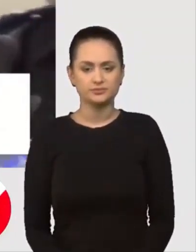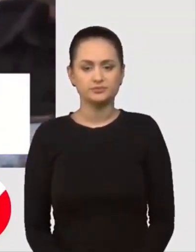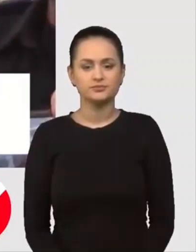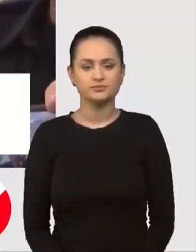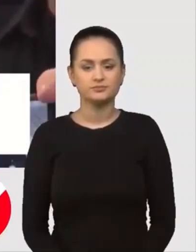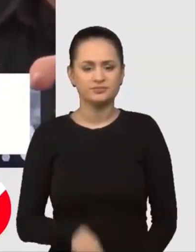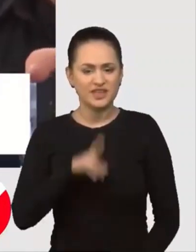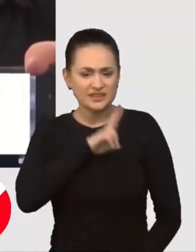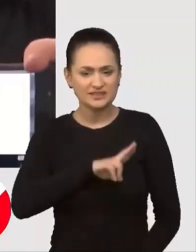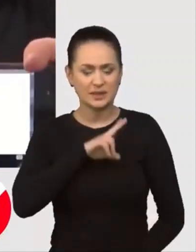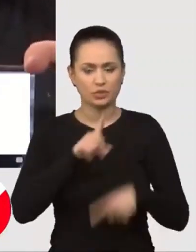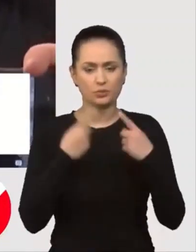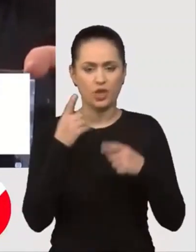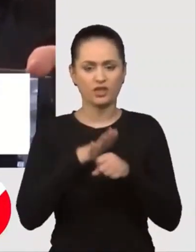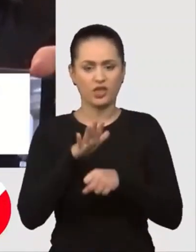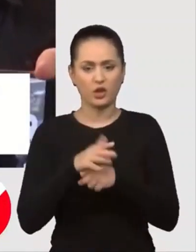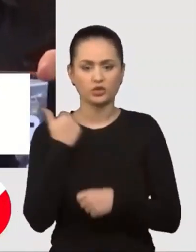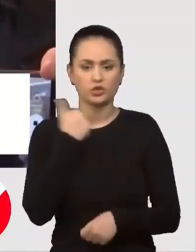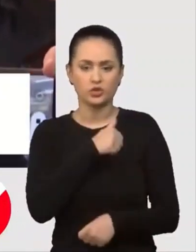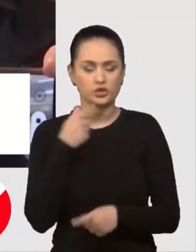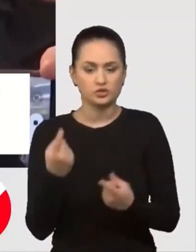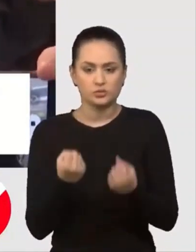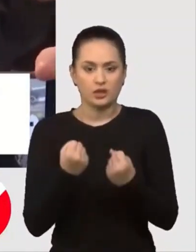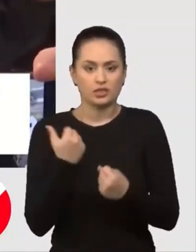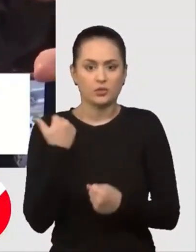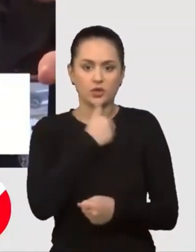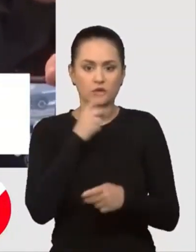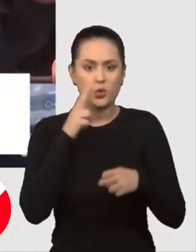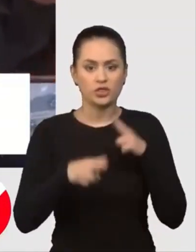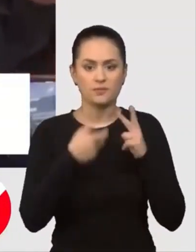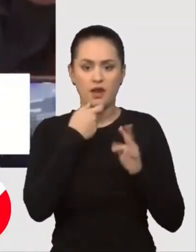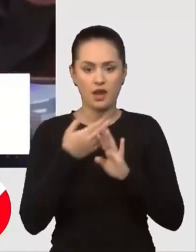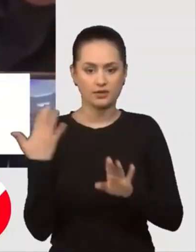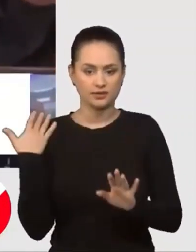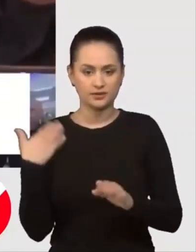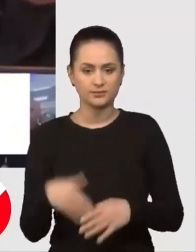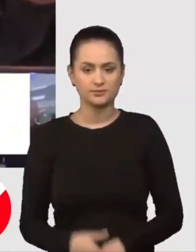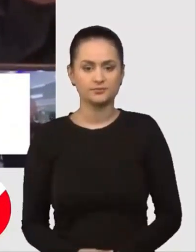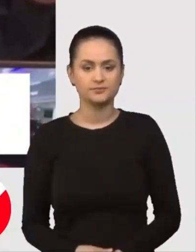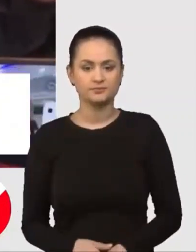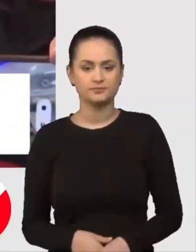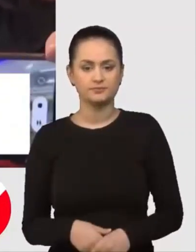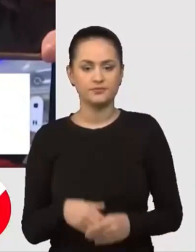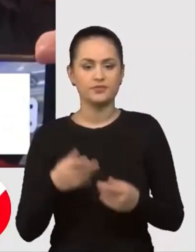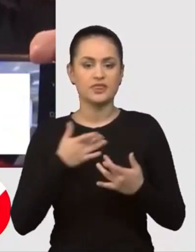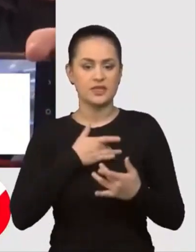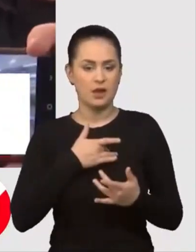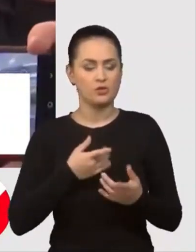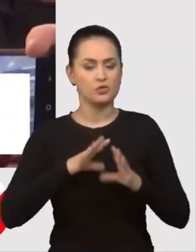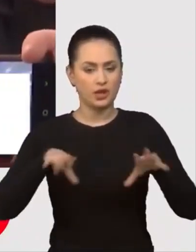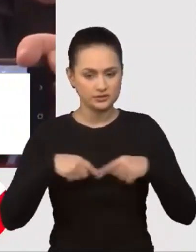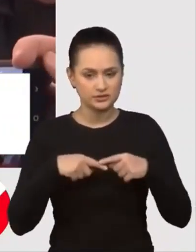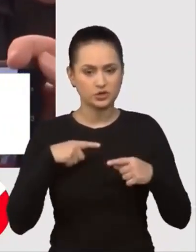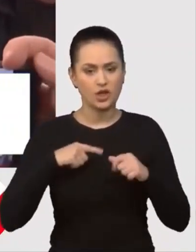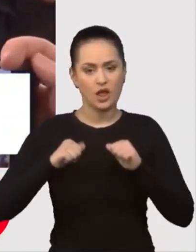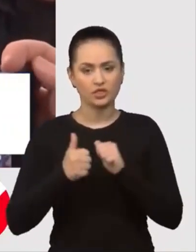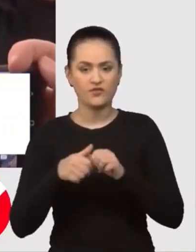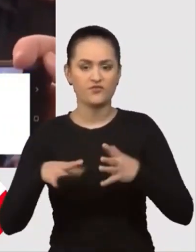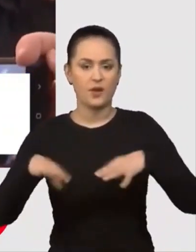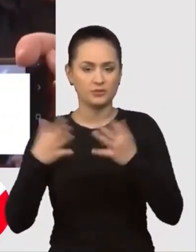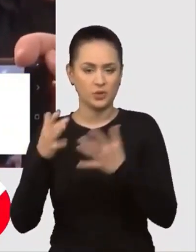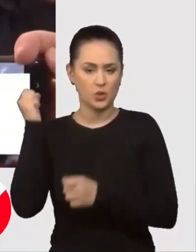Să vă mulțumesc și metelelor turistului se un af requestului în care de urmări atuncile.